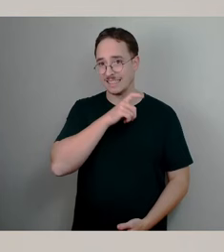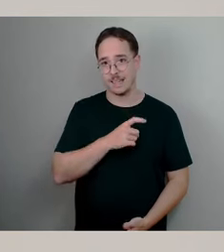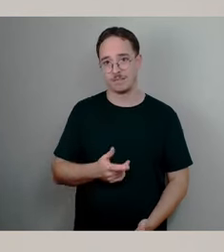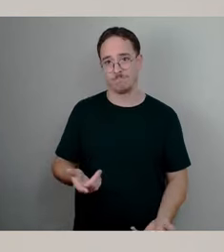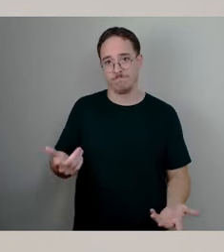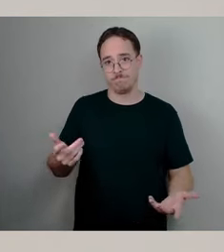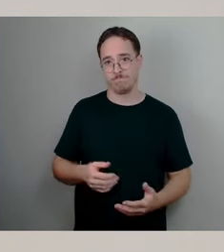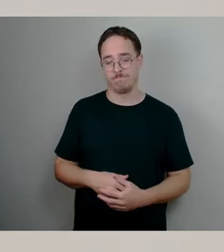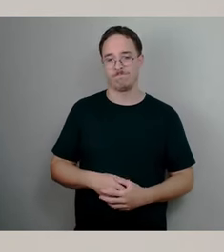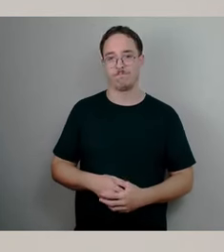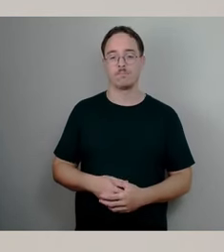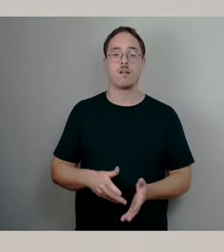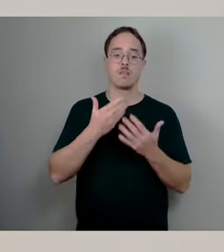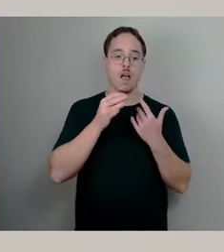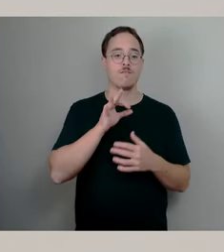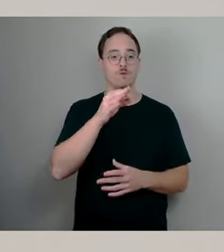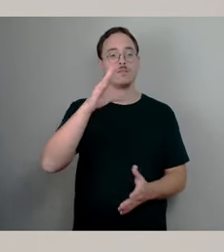für das Eingeständnis und für den Ausblick.